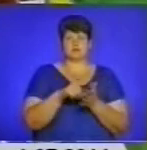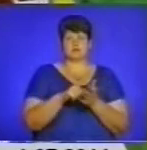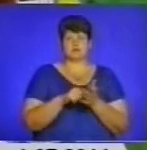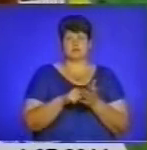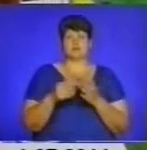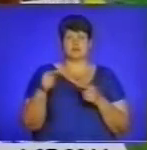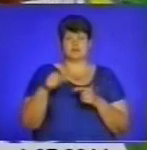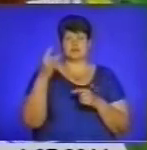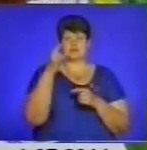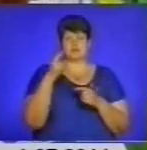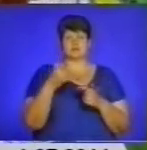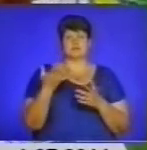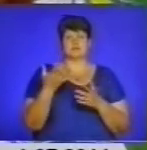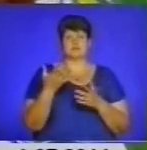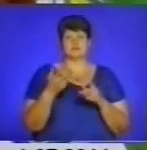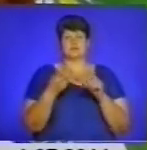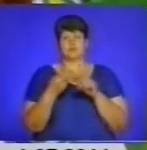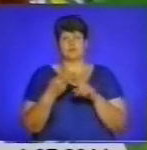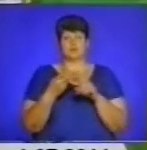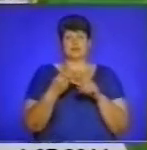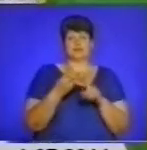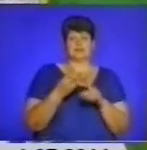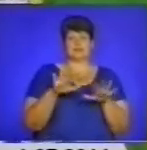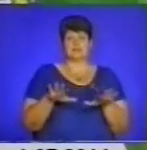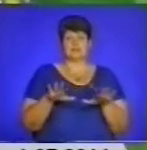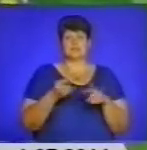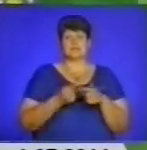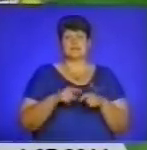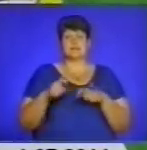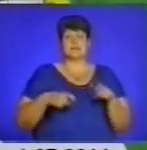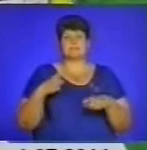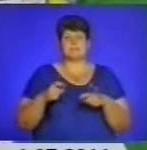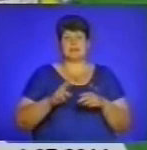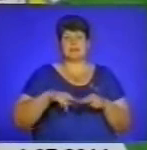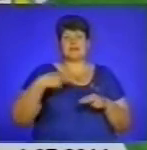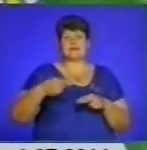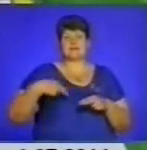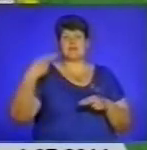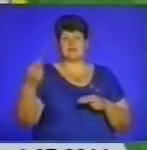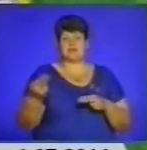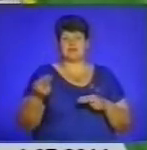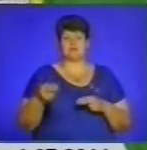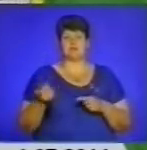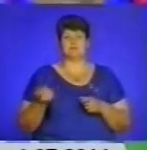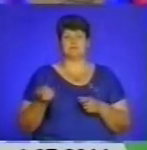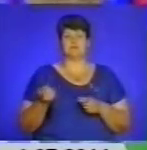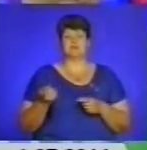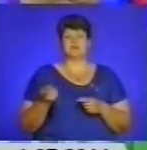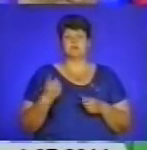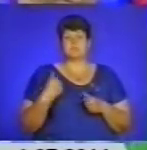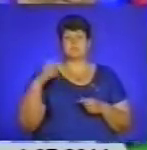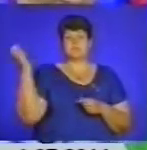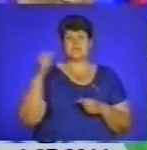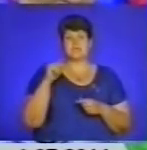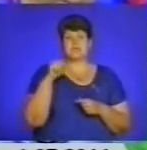місця, приїхали на облазі, так мали друге, третє. Оце біг, естафети різні, там метання гері. Ми приїхали